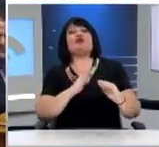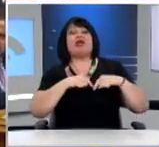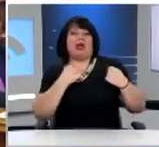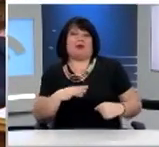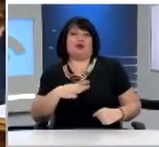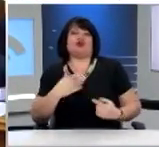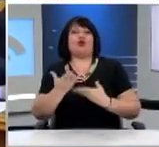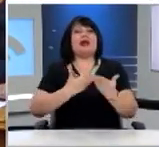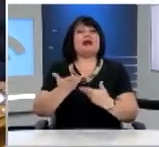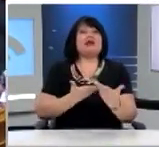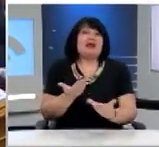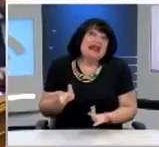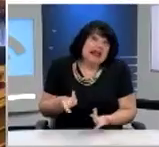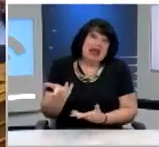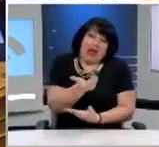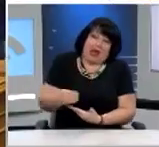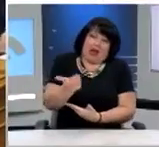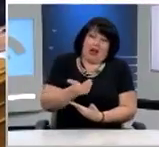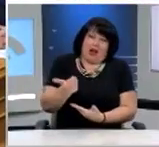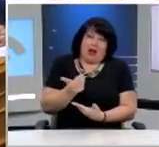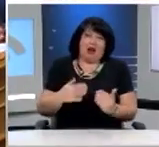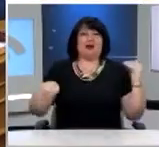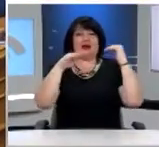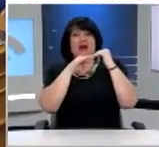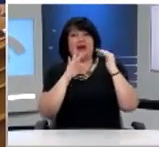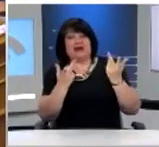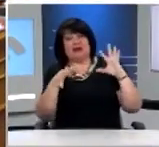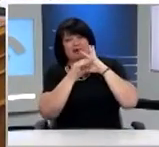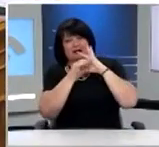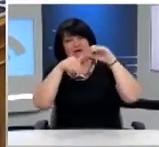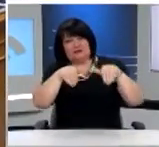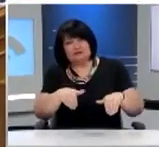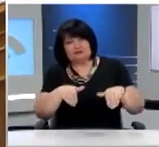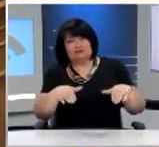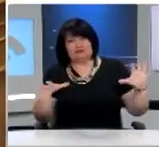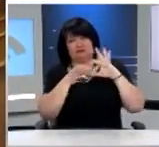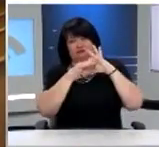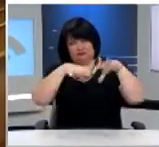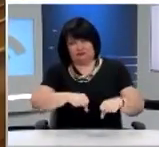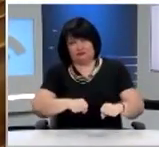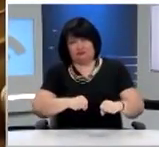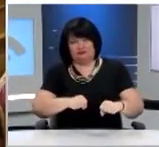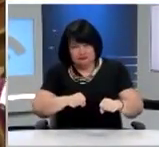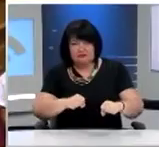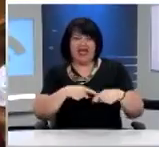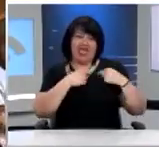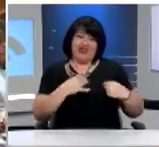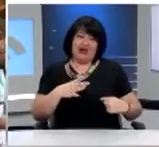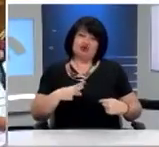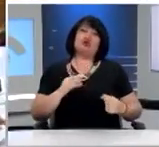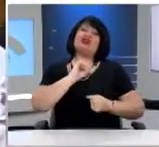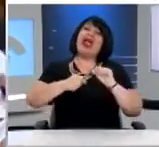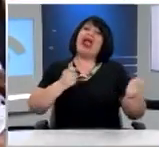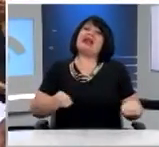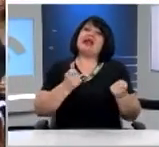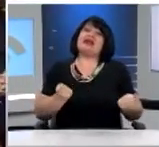ελευλογή, η ελεημοσύνη, η ισοτιμία ή σχέση της εξουσίας, ο εθελοντισμός και οι ενεργοί πολίτες. Μέσα από τις συζητήσεις μας, τις διαφορετικές